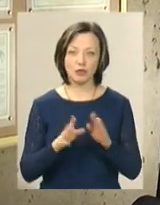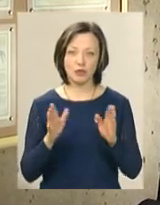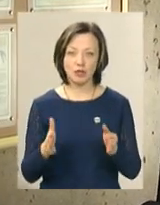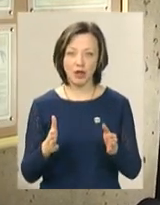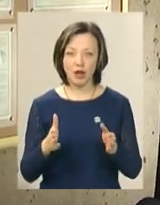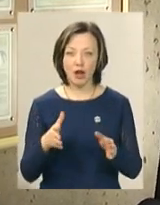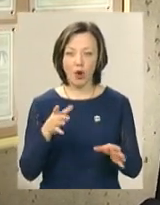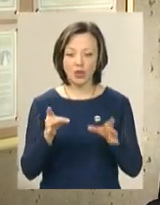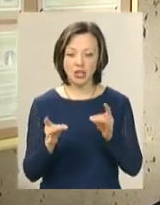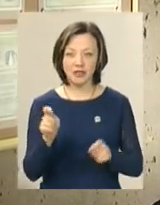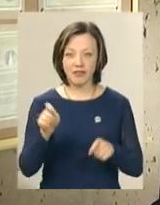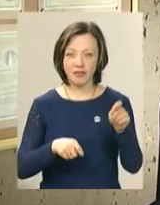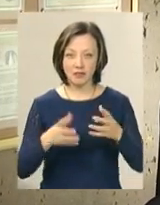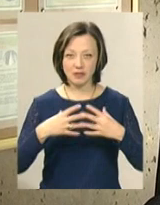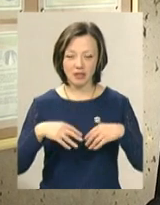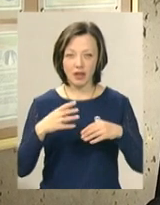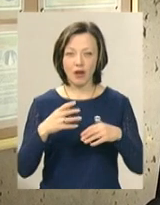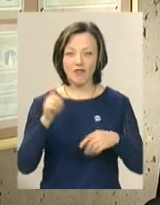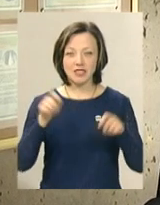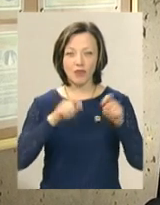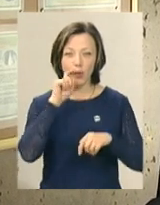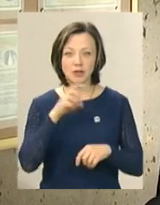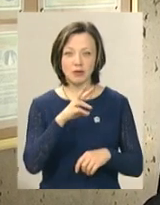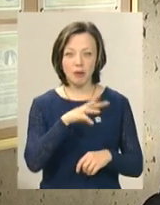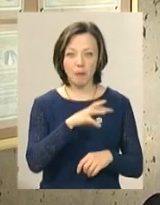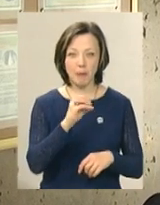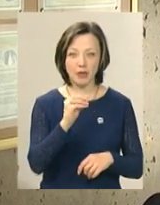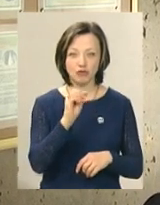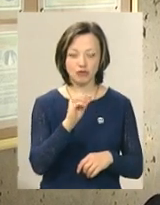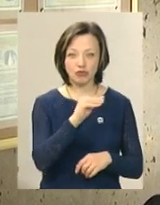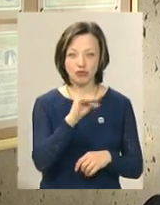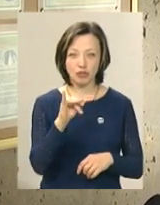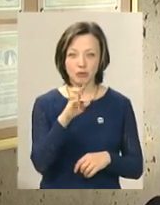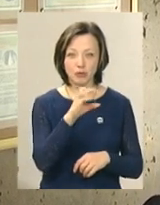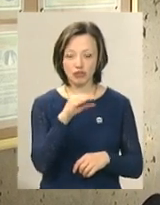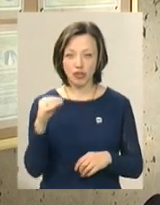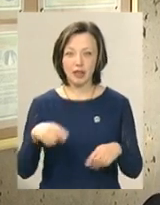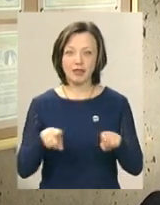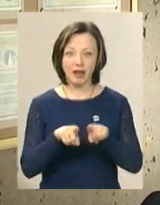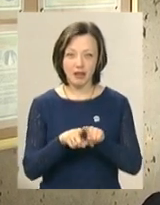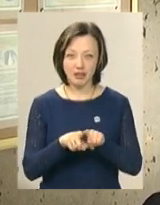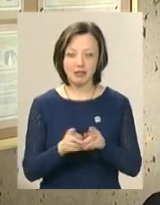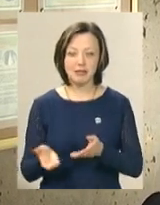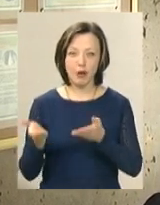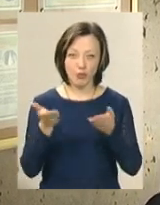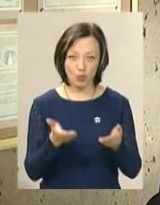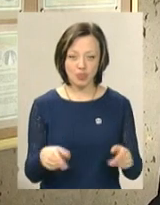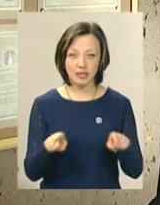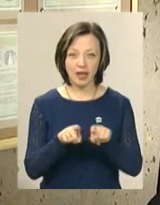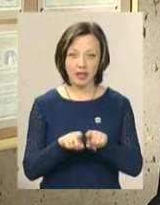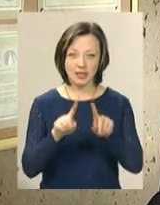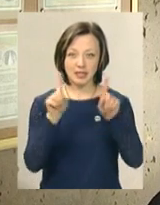гончарний фест у колі друзів, це буде і фестиваль український Меджибіж. І от такі запрошення, такі